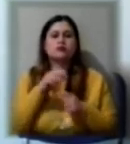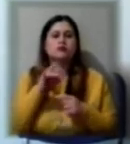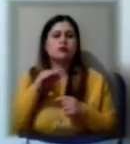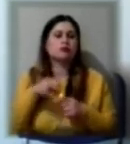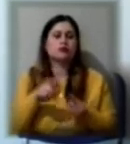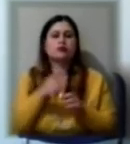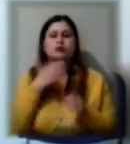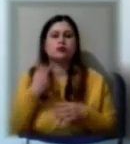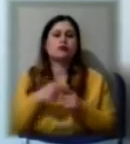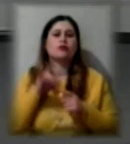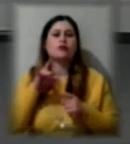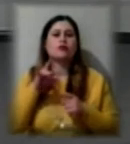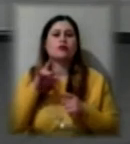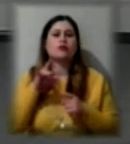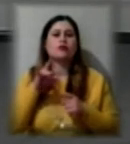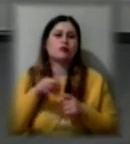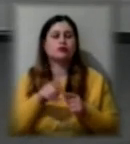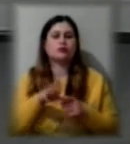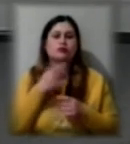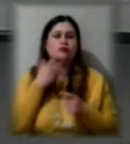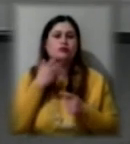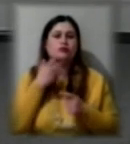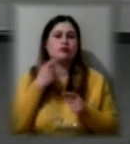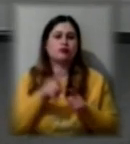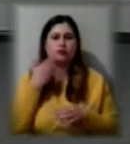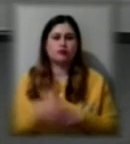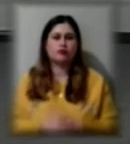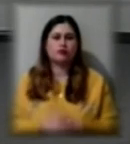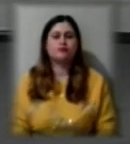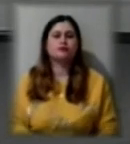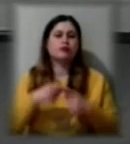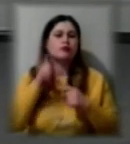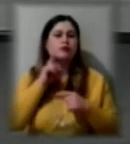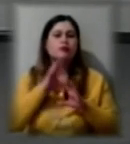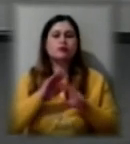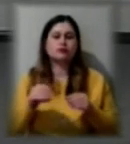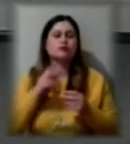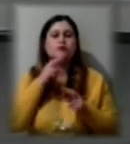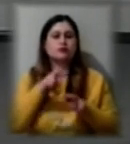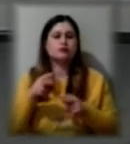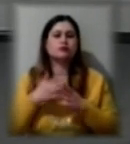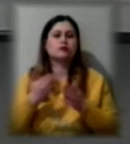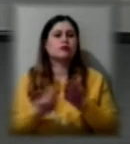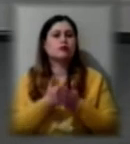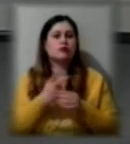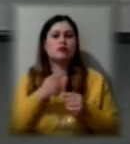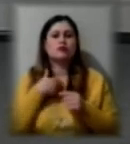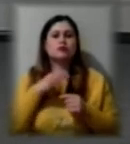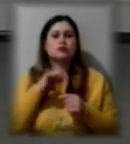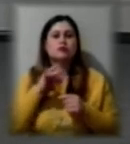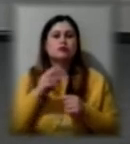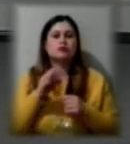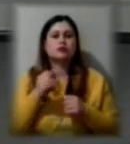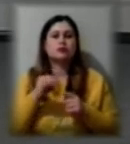ромка в народі. На цю годину ми на все. Стеште зановленням інформації на наших сторінках в соціальних мережах та на сайті